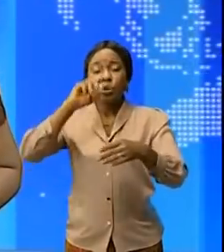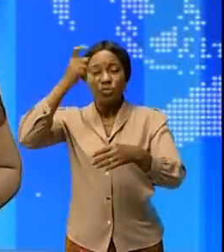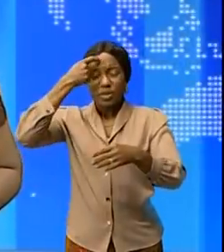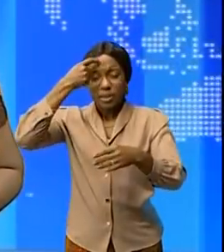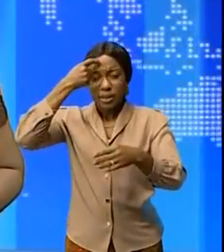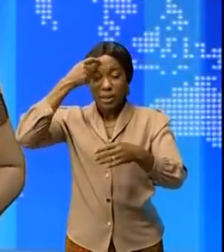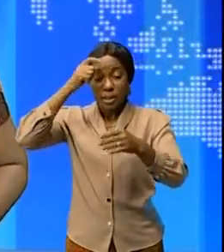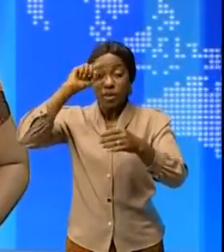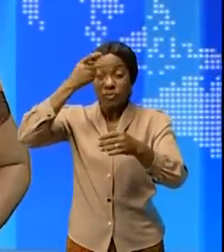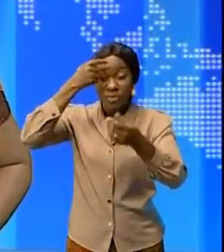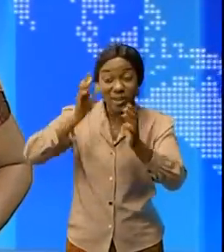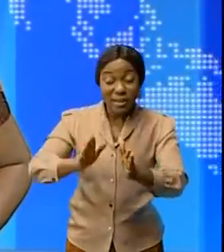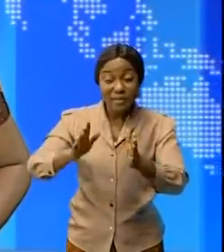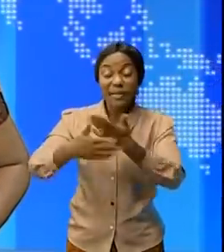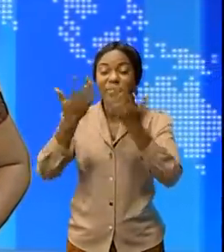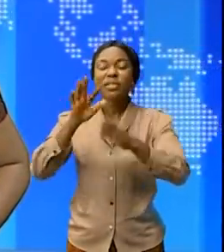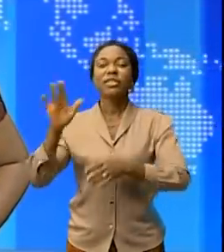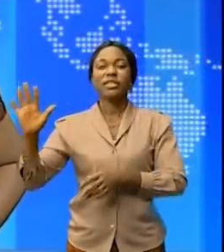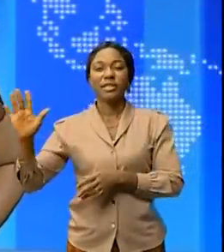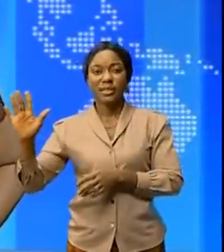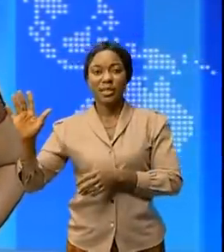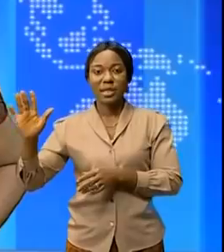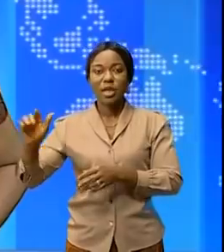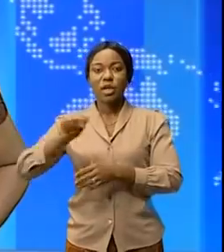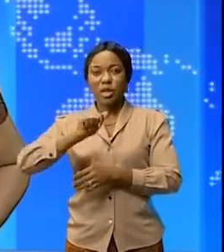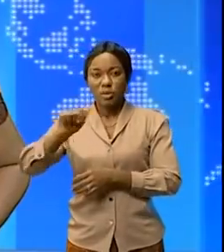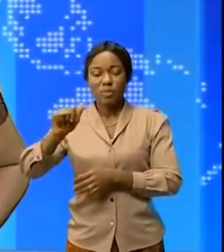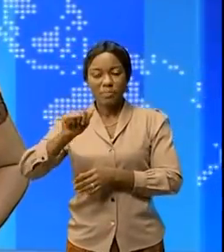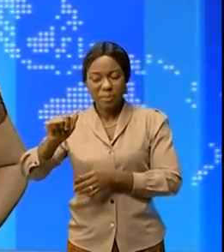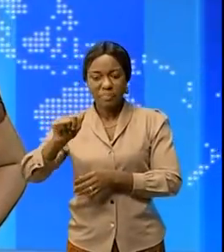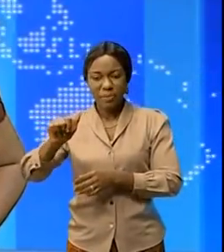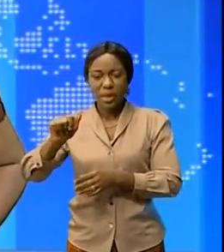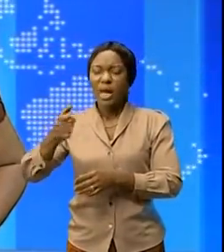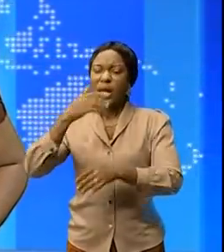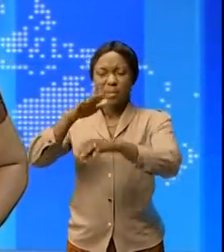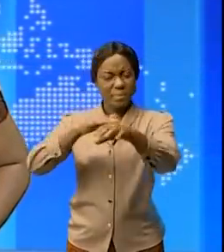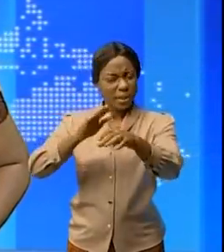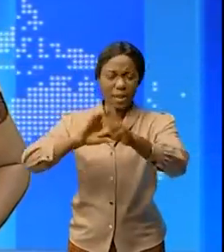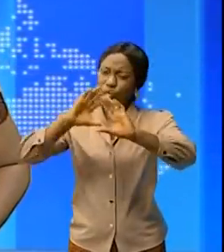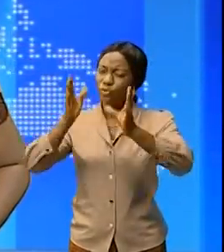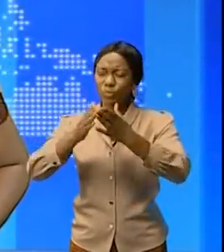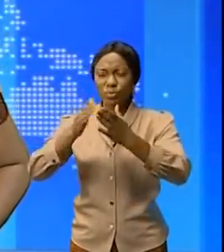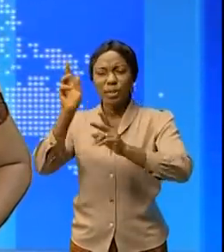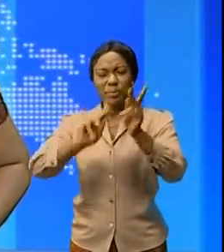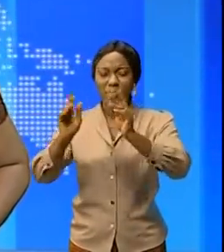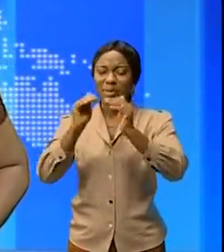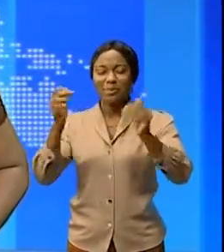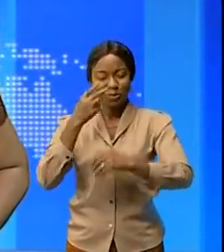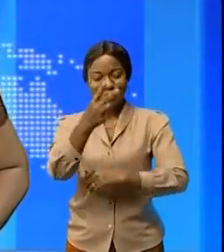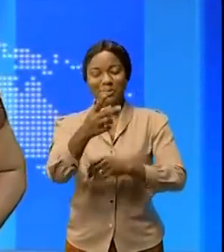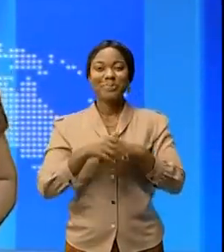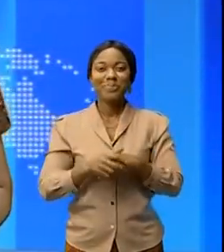plutôt le gouverneur de la ville, Provence Kinshasa, Jantini Ngo Bila, lance un message d'apaisement. On l'écoute.